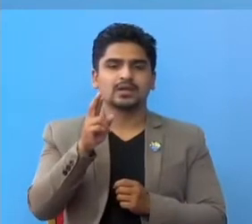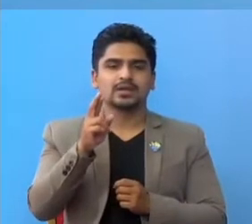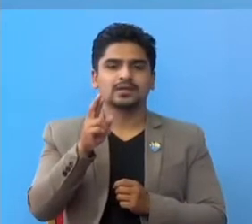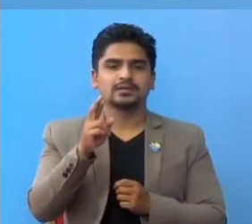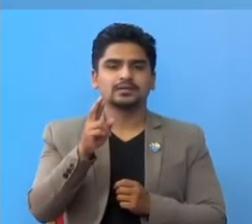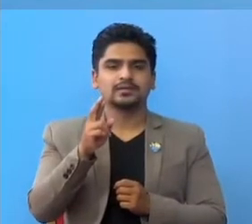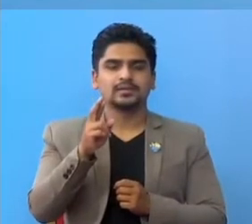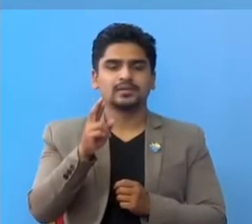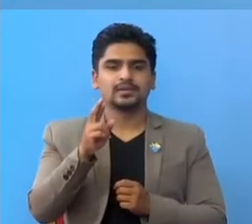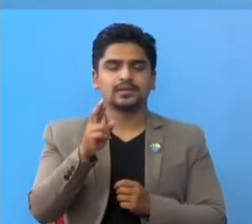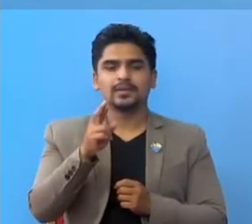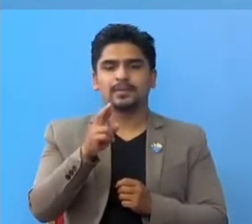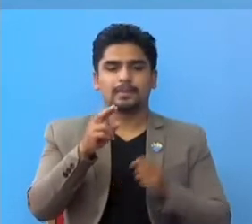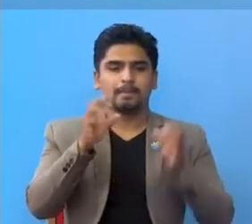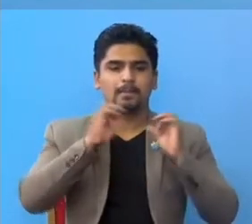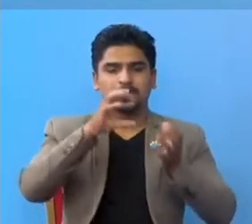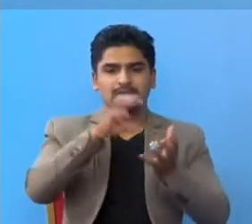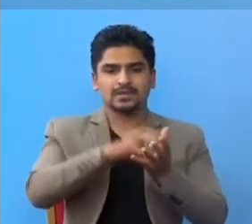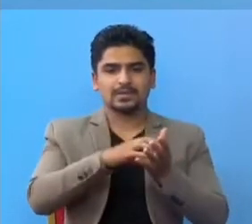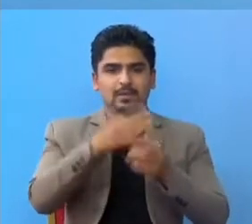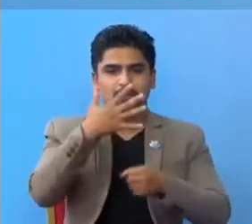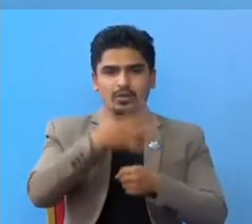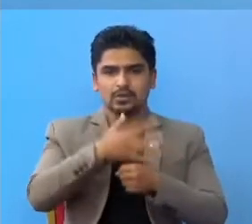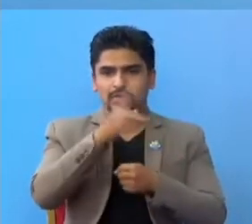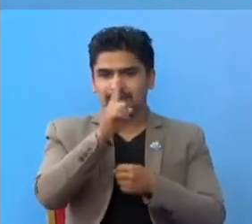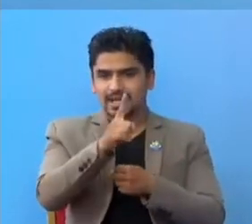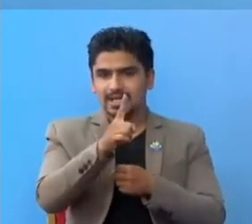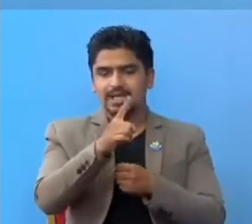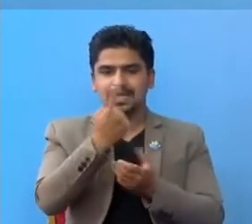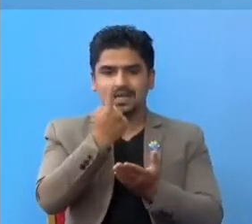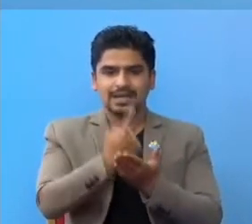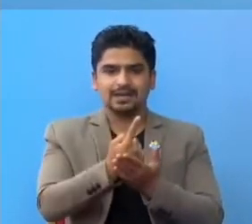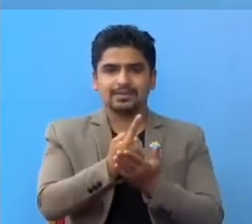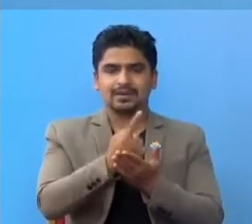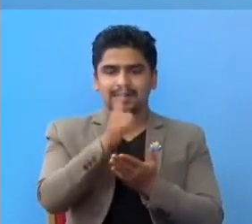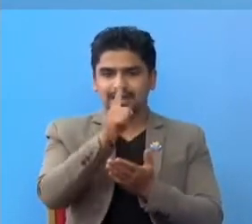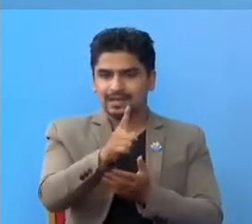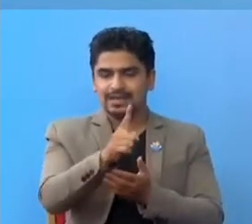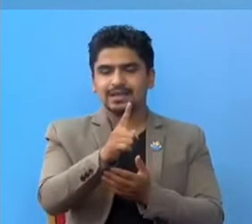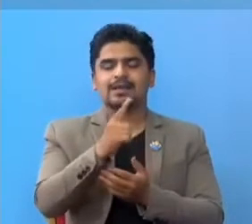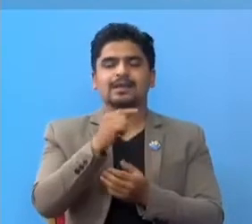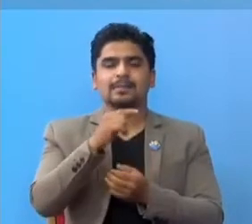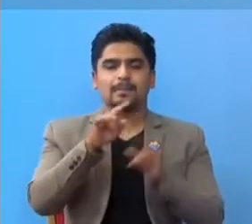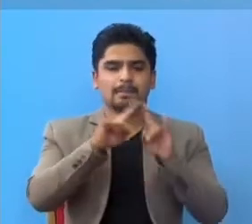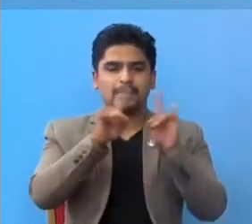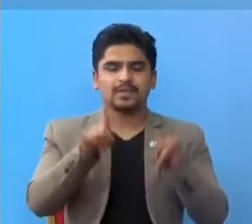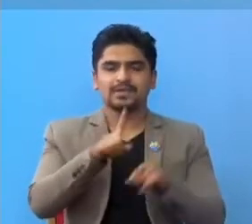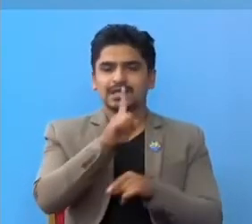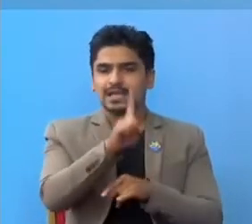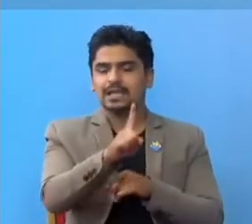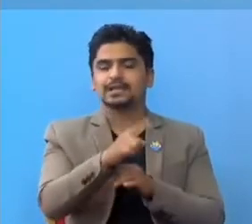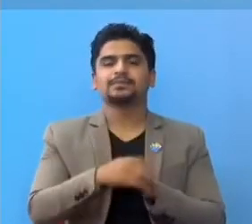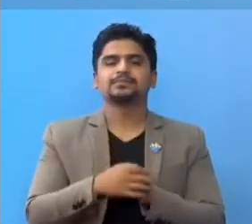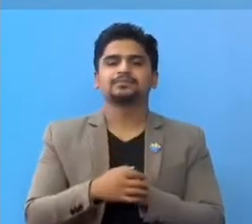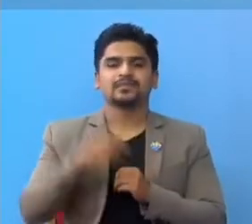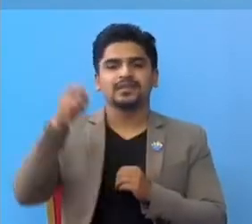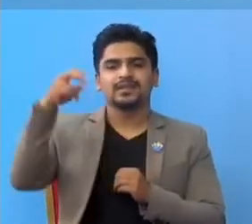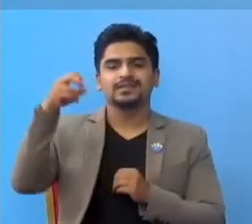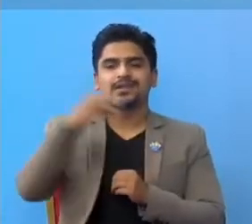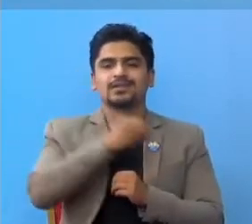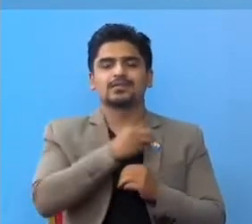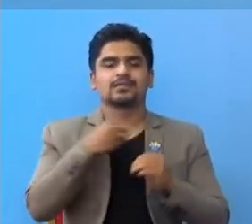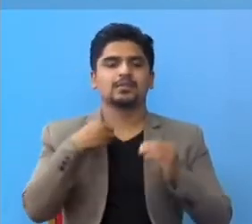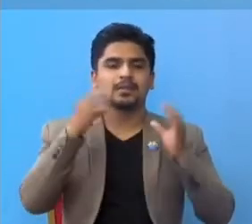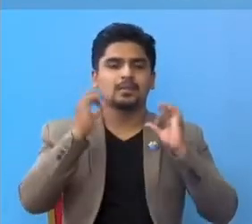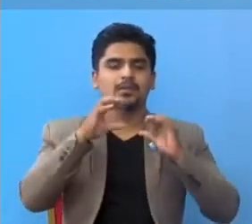सुरिया प्यातल्याब मा चाहीं भक्तपूर का एक जना काफंडू का एक जना र पर्शा का एक जना इस्पताल